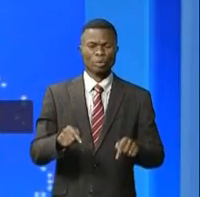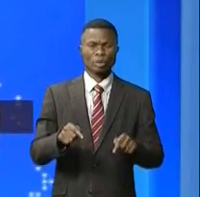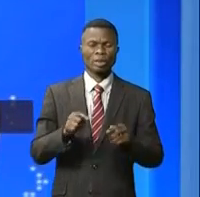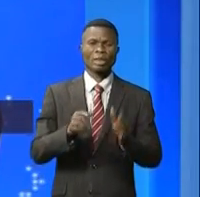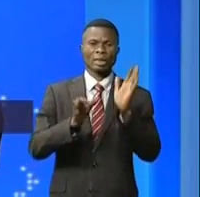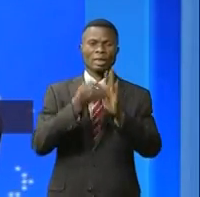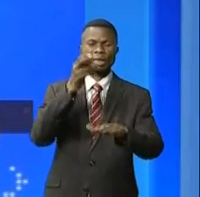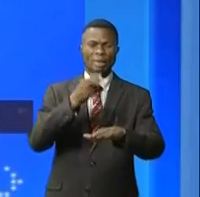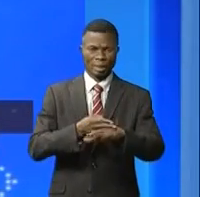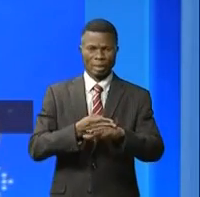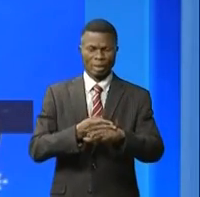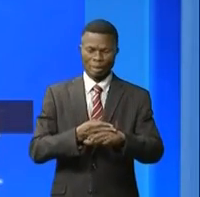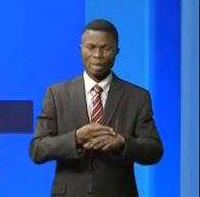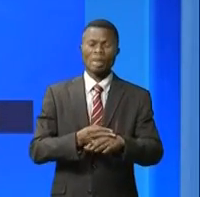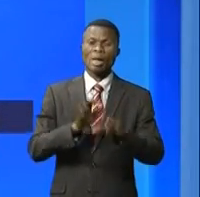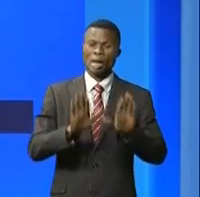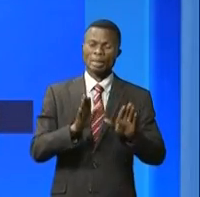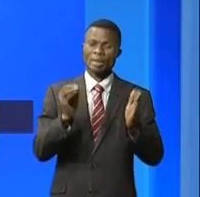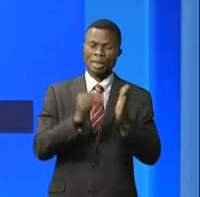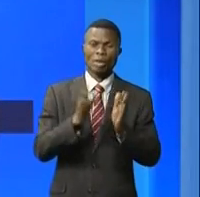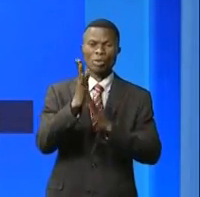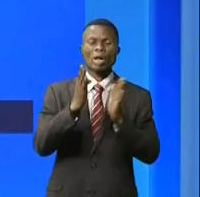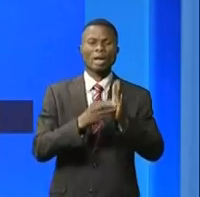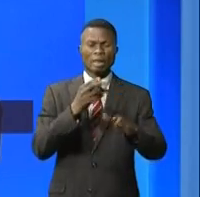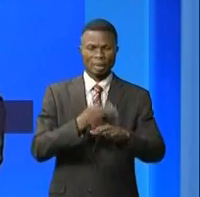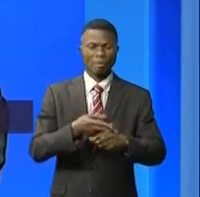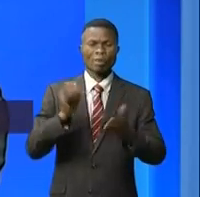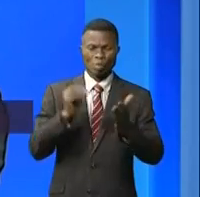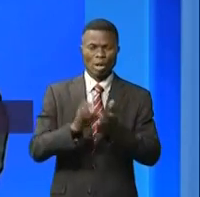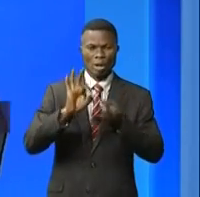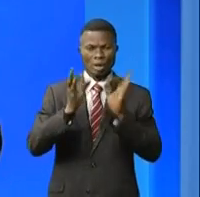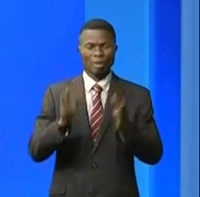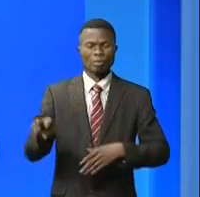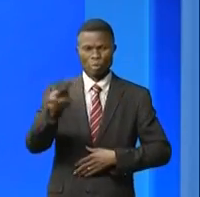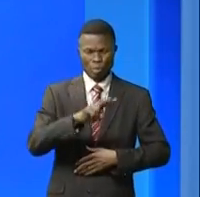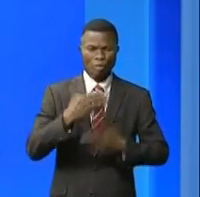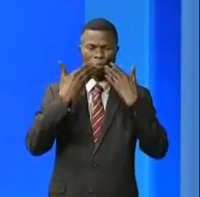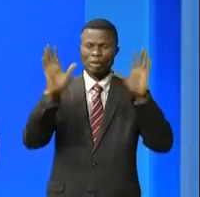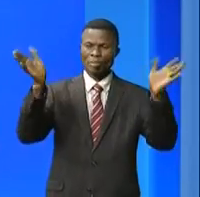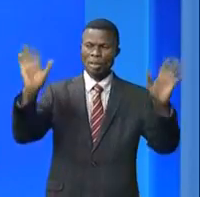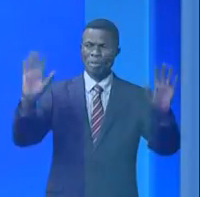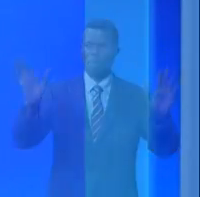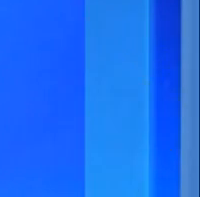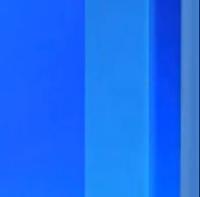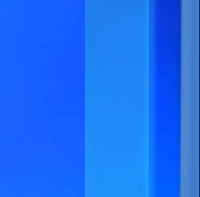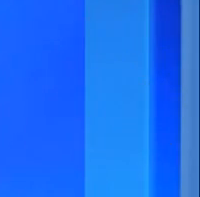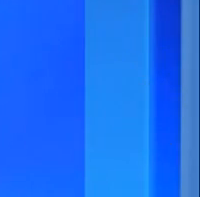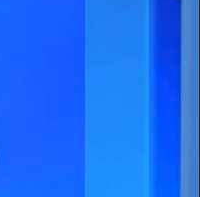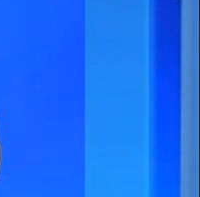journales réalisées par Luzon Moulangoy et Mamie Kadima Merci de l'avoir suivi et à très vite Au revoir Sous